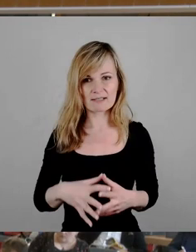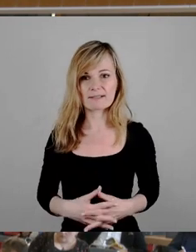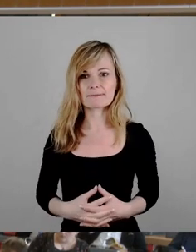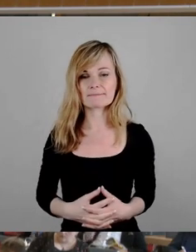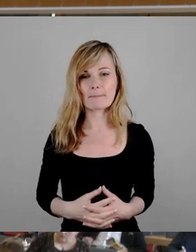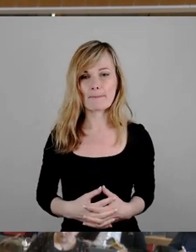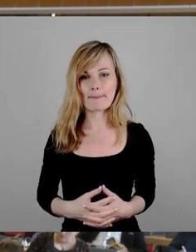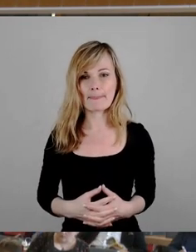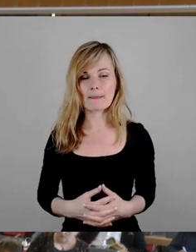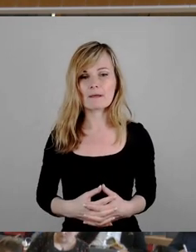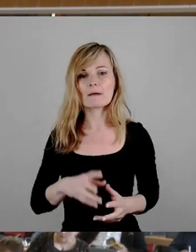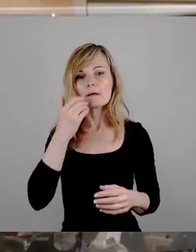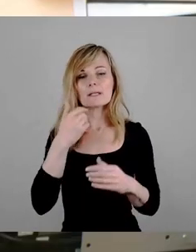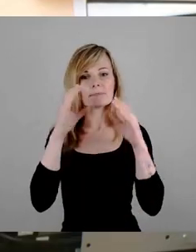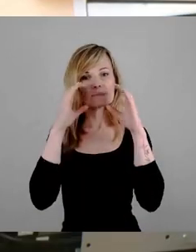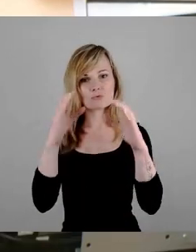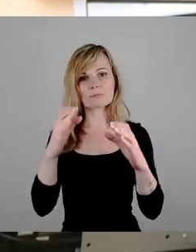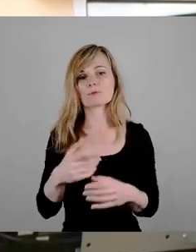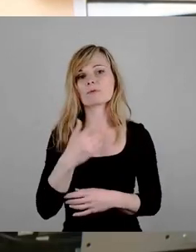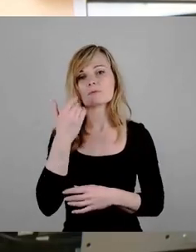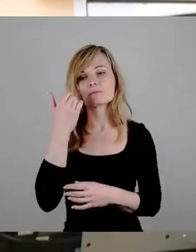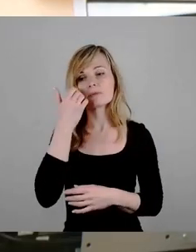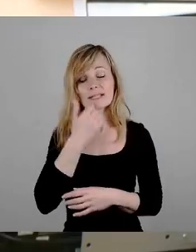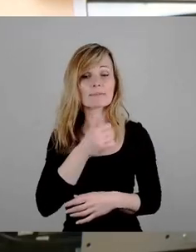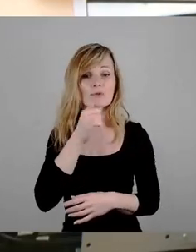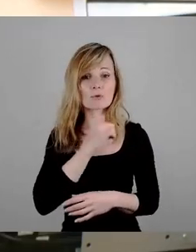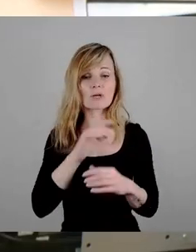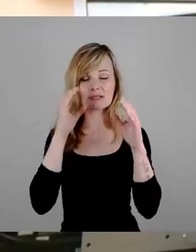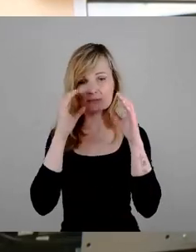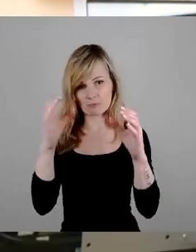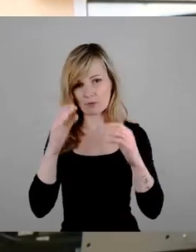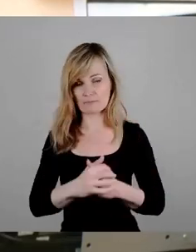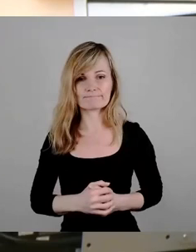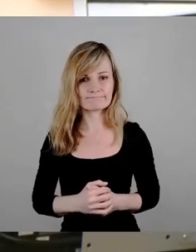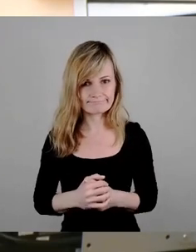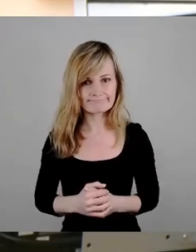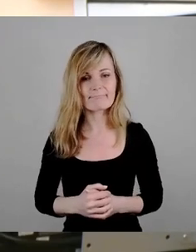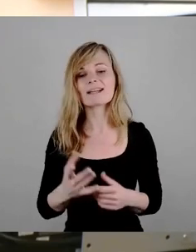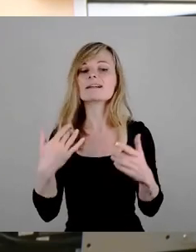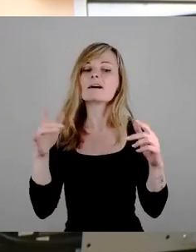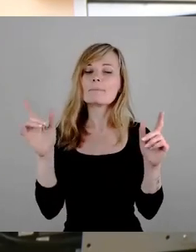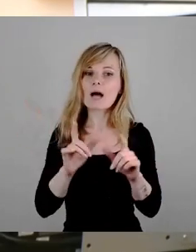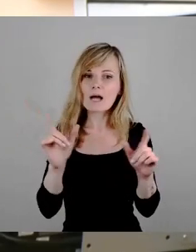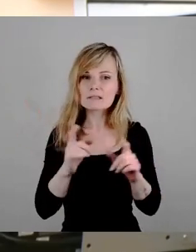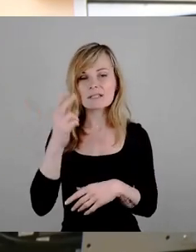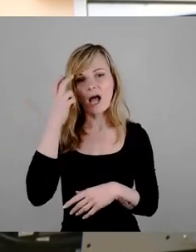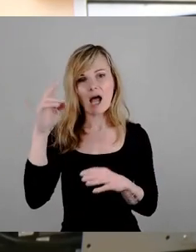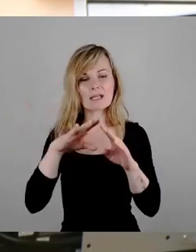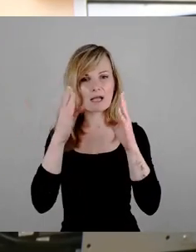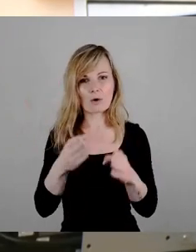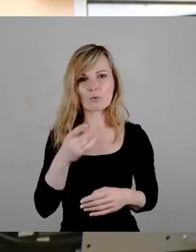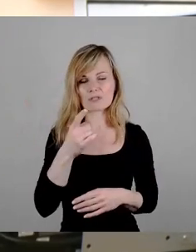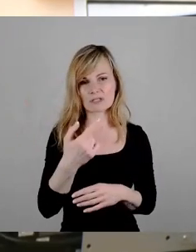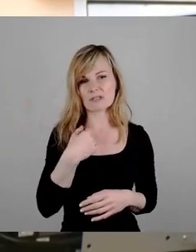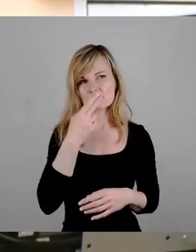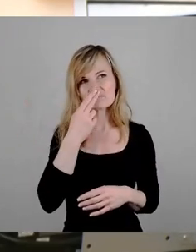Liebes Publikum, liebes junges Publikum. Ich finde die Partys im Rathaus eigentlich